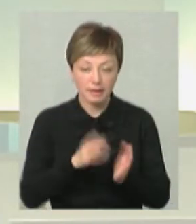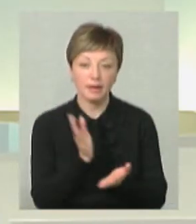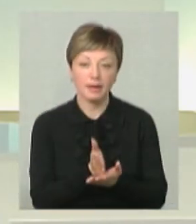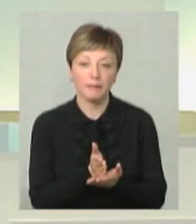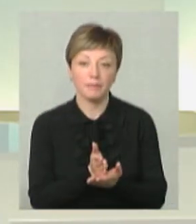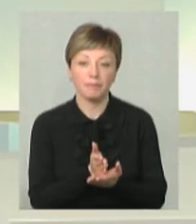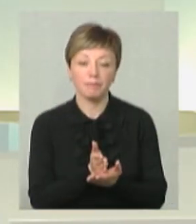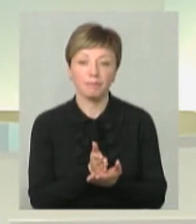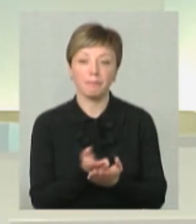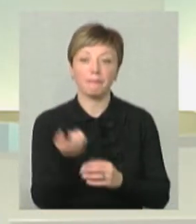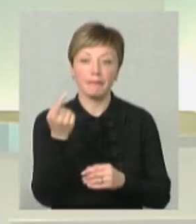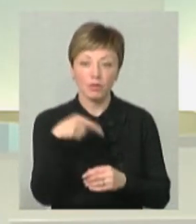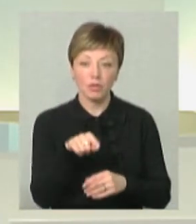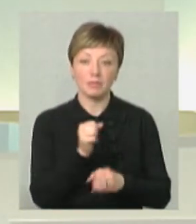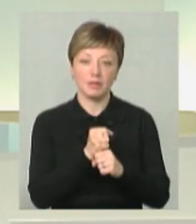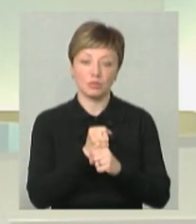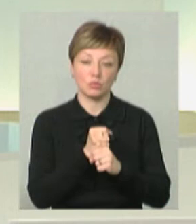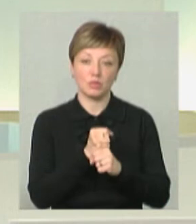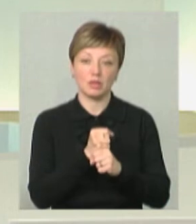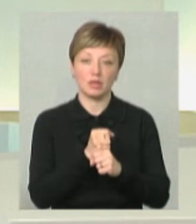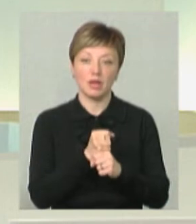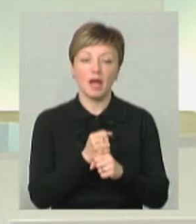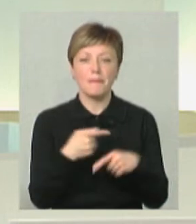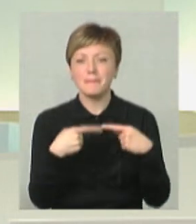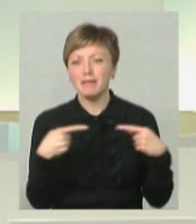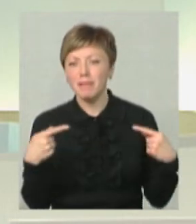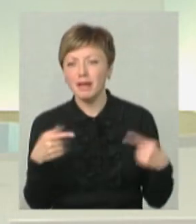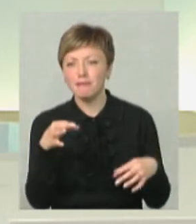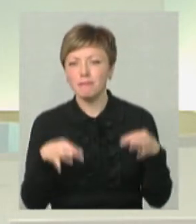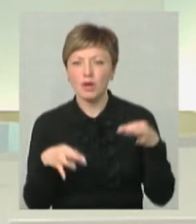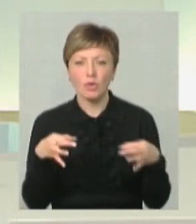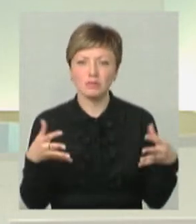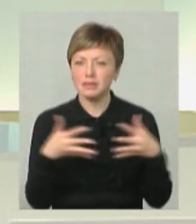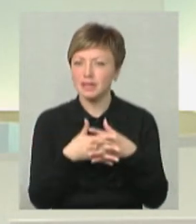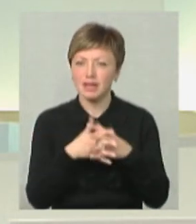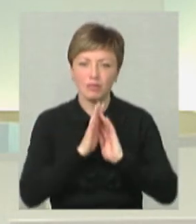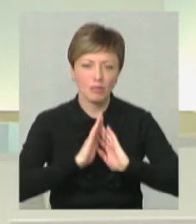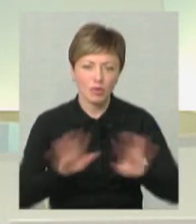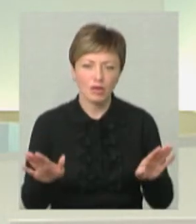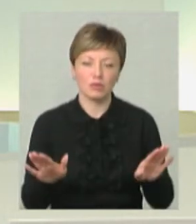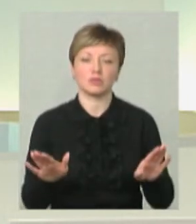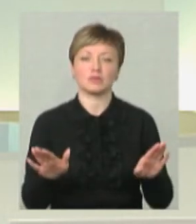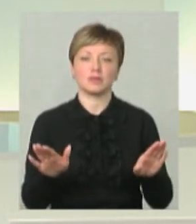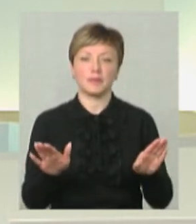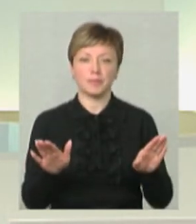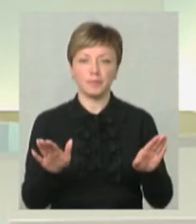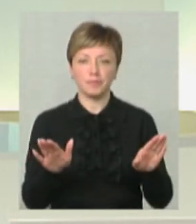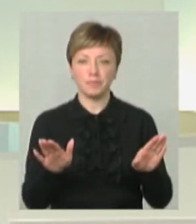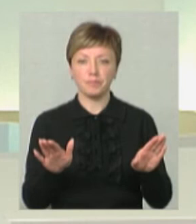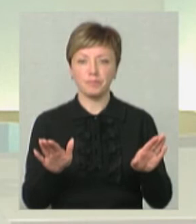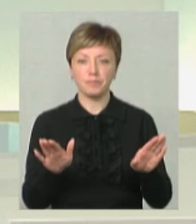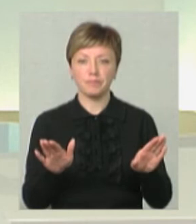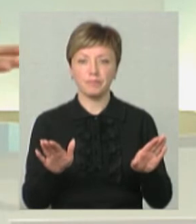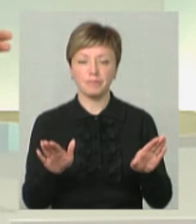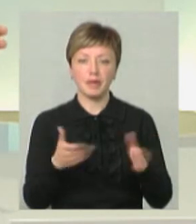і тоді воно спрацьовує. Предмети, які ніколи між собою не мають нічого спільного. Ну,